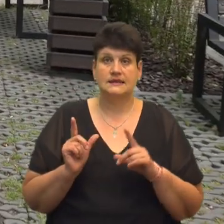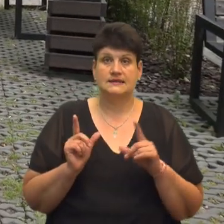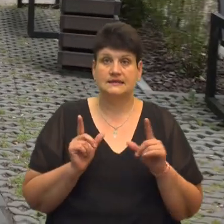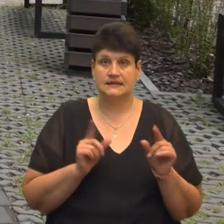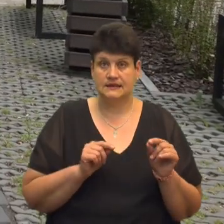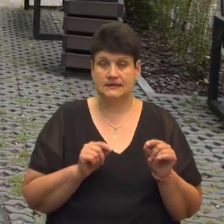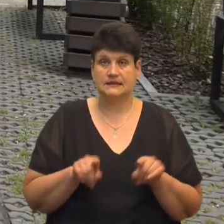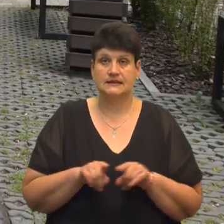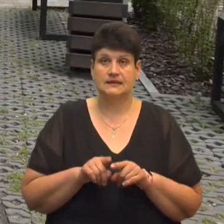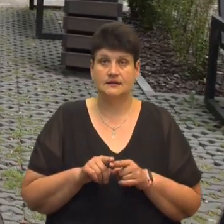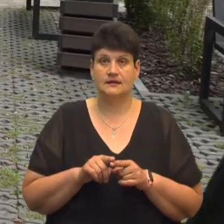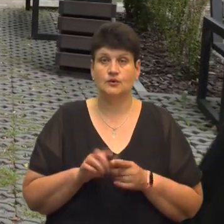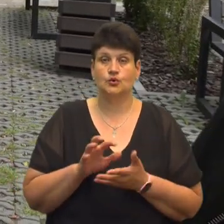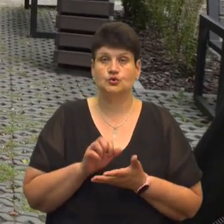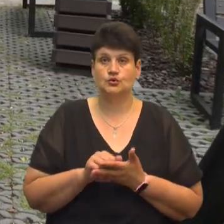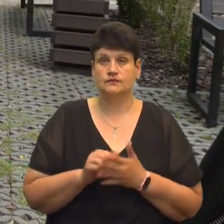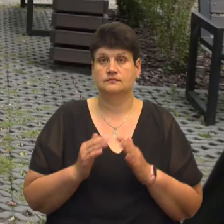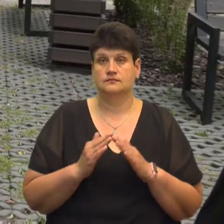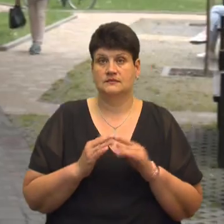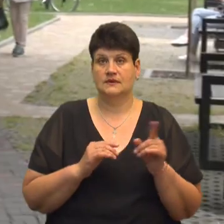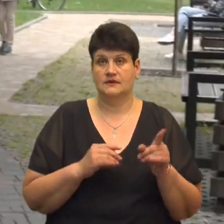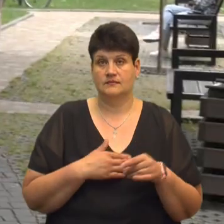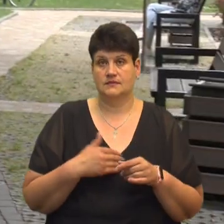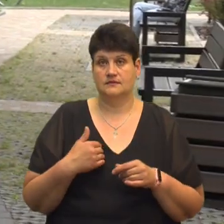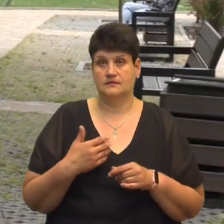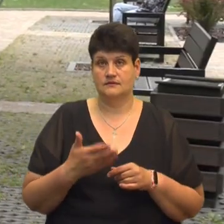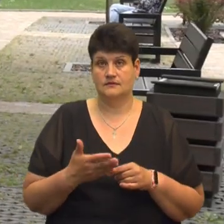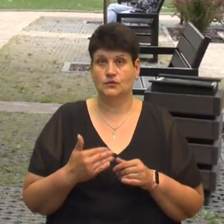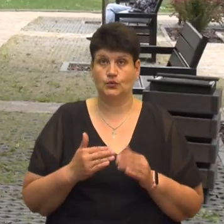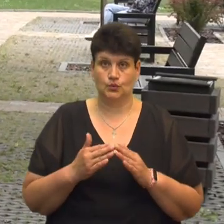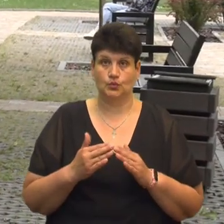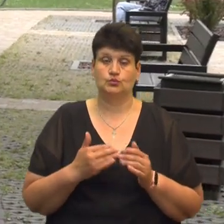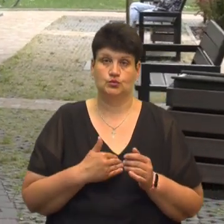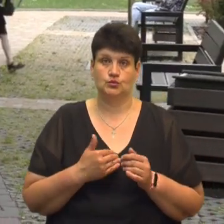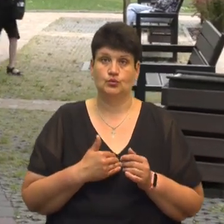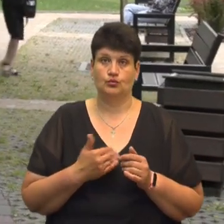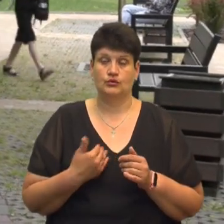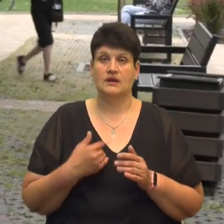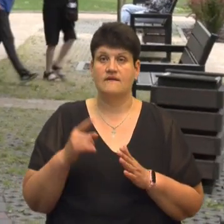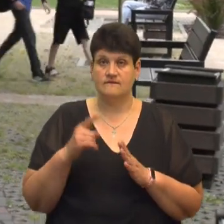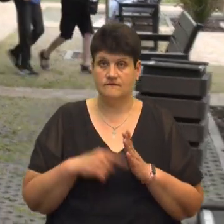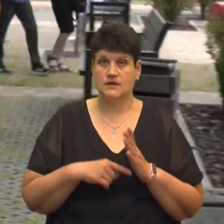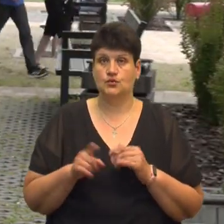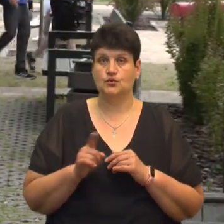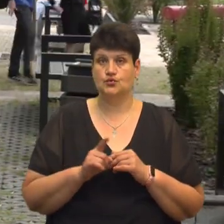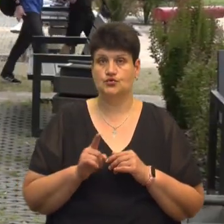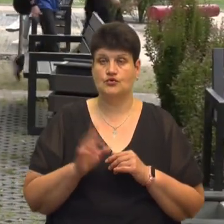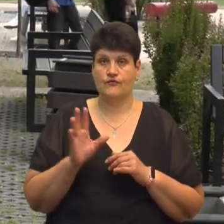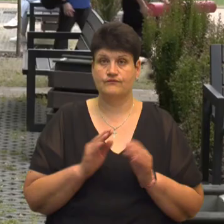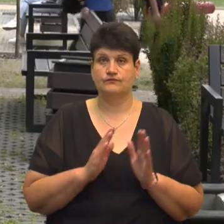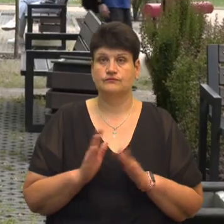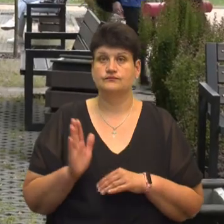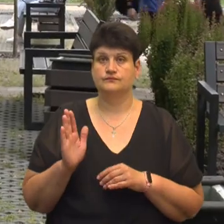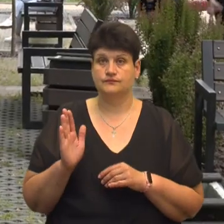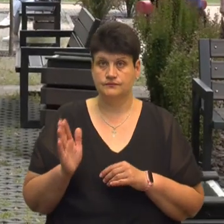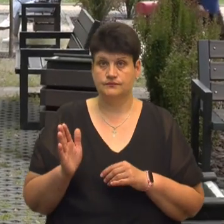само там знімати житло, то не дуже хочеться. Додому хочеться. Так, я вірю, що все налагодиться і